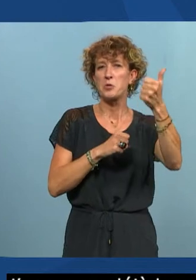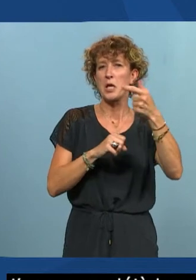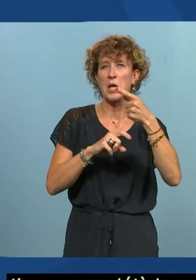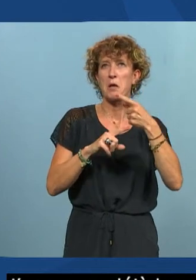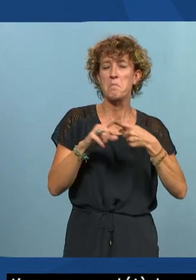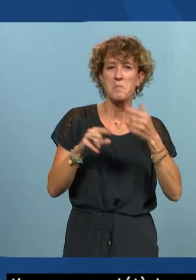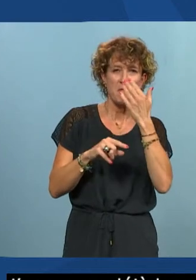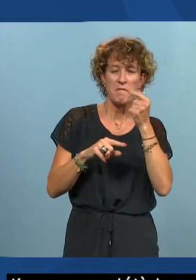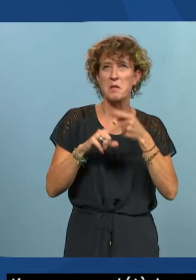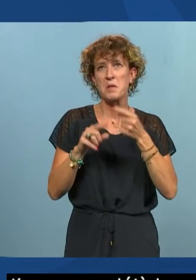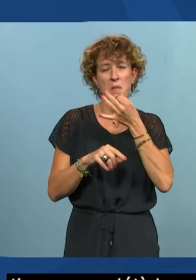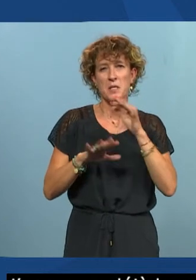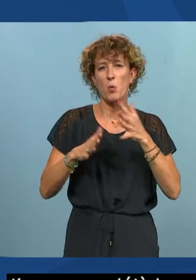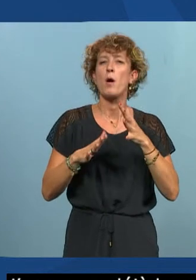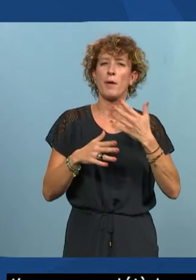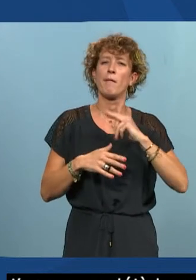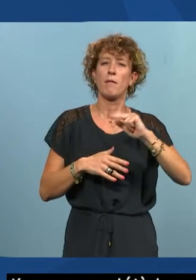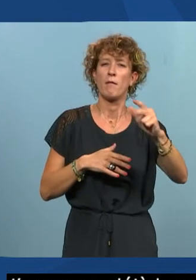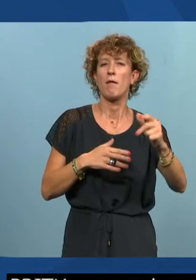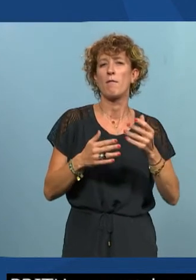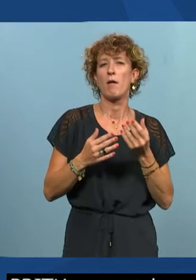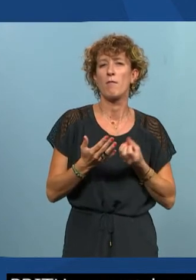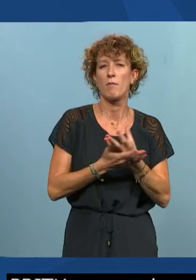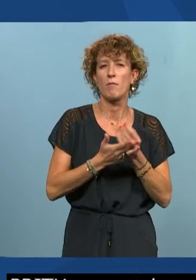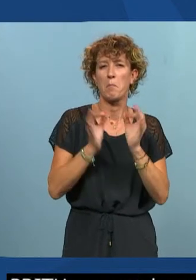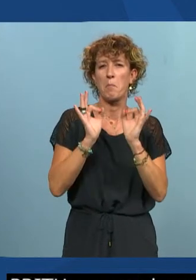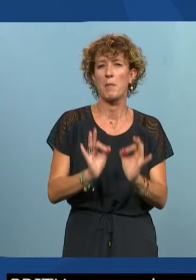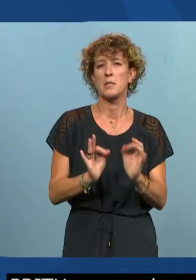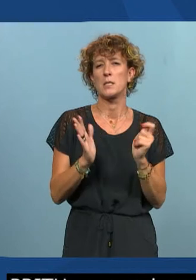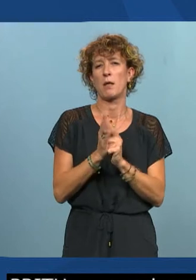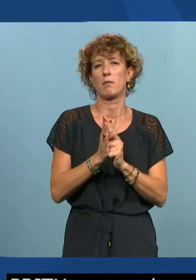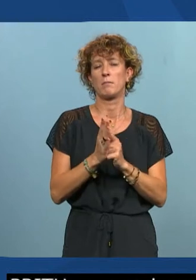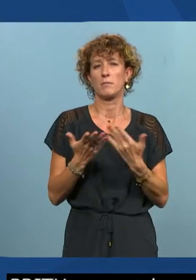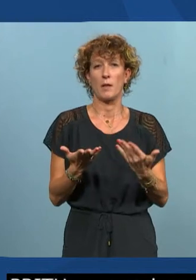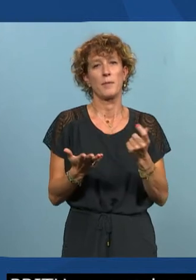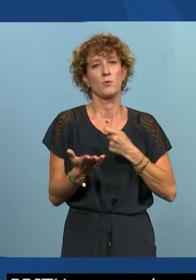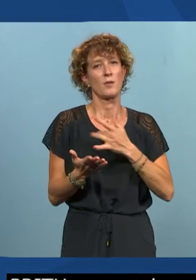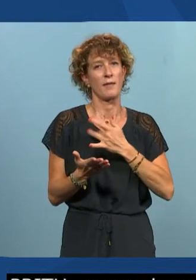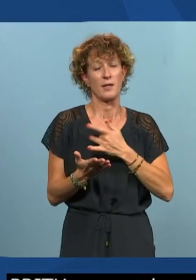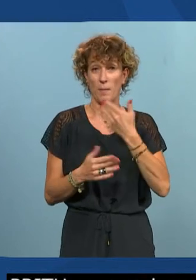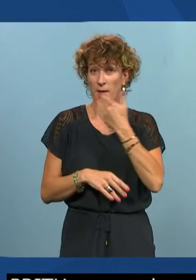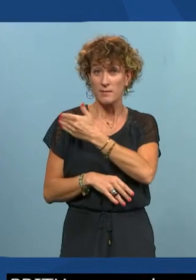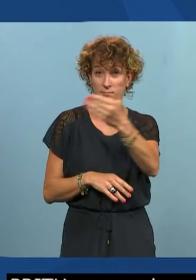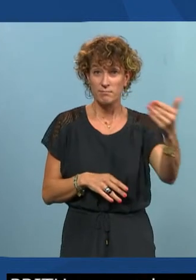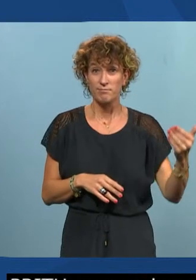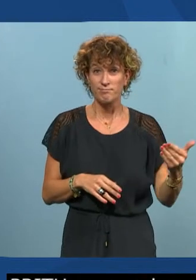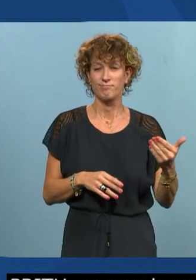définitive. Il y aura aussi de nombreux intervenants. Ce sera aussi évidemment très intéressant. Donc, merci à tous. Merci à